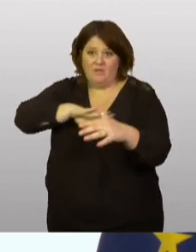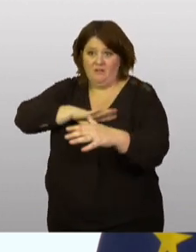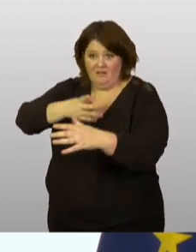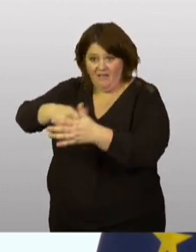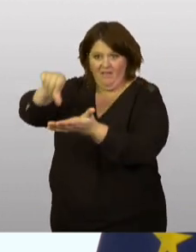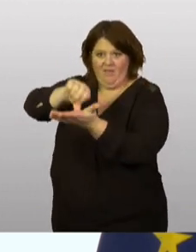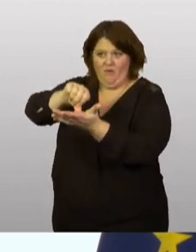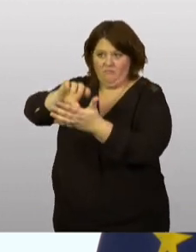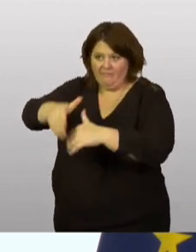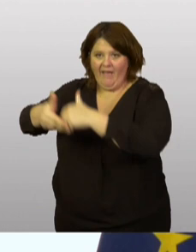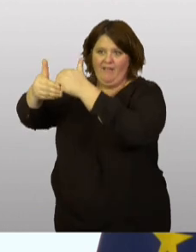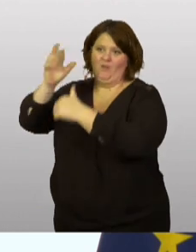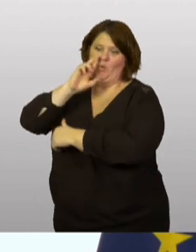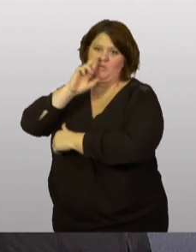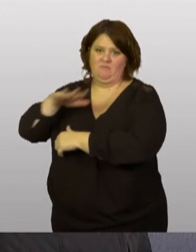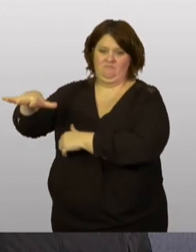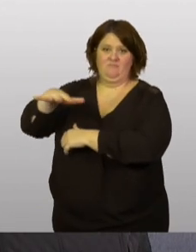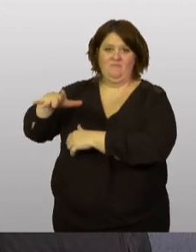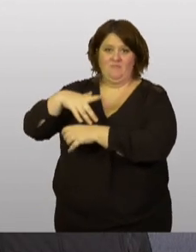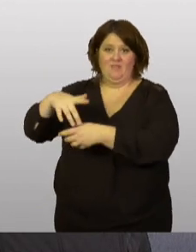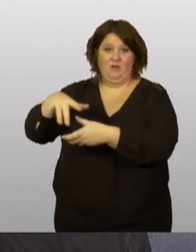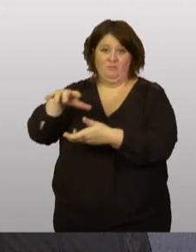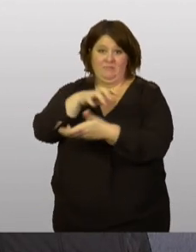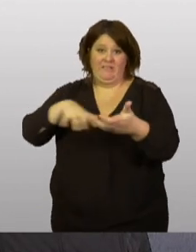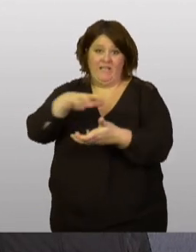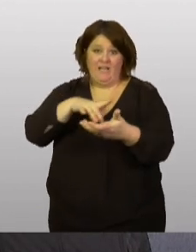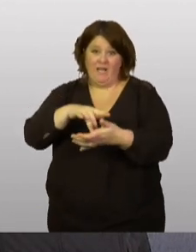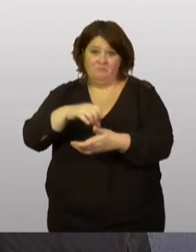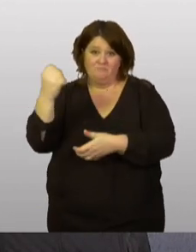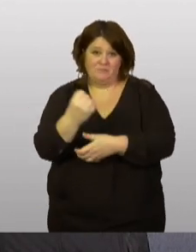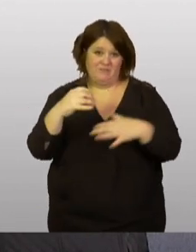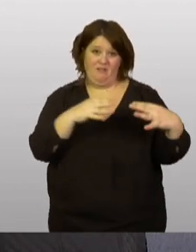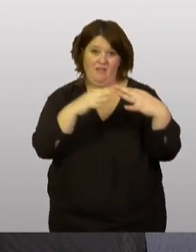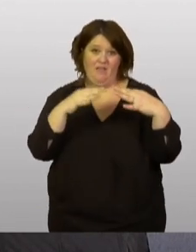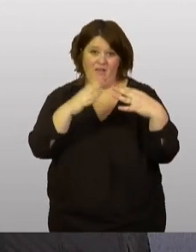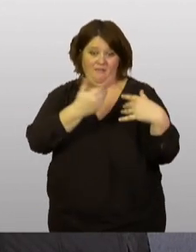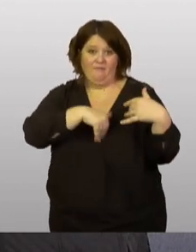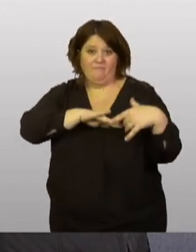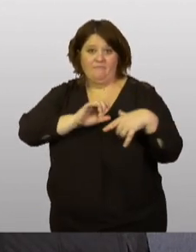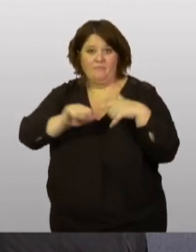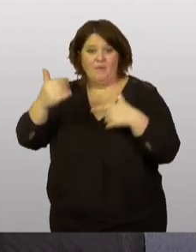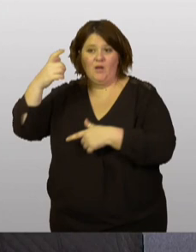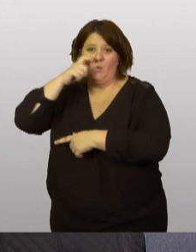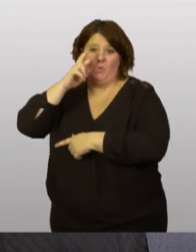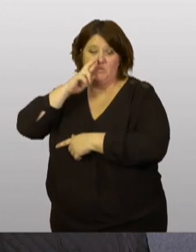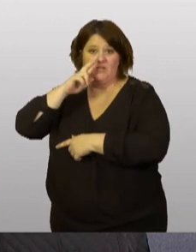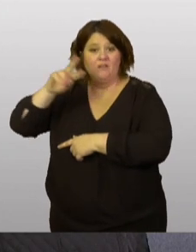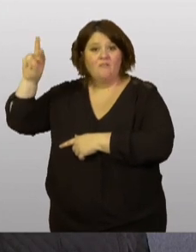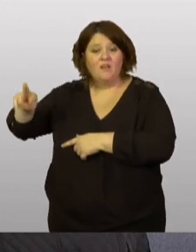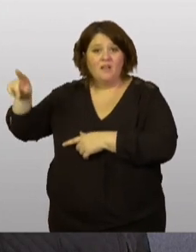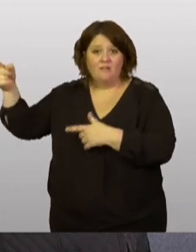et dans le cadre de ces crimes de guerre commis par la Russie, les instructeurs iraniens